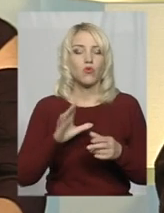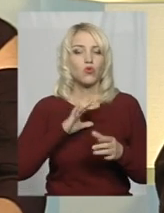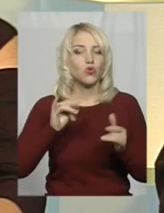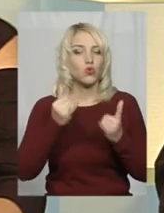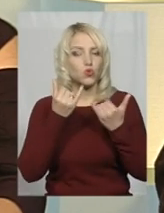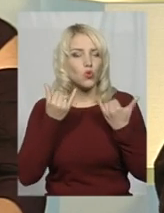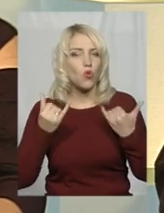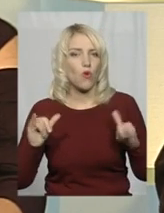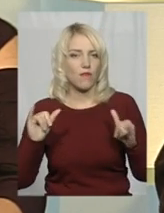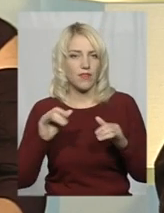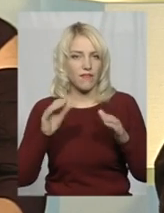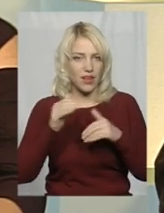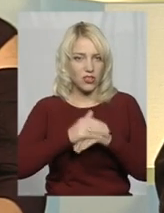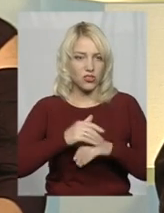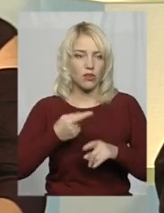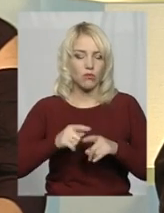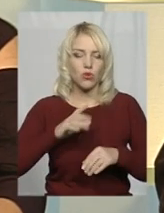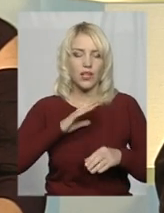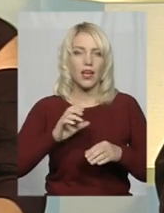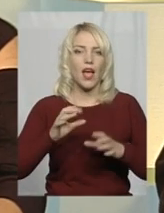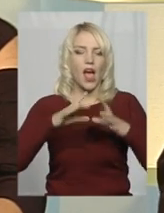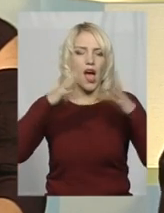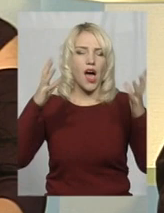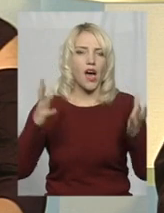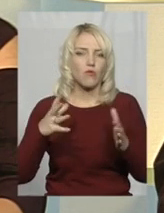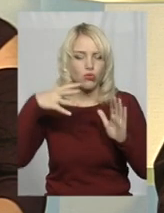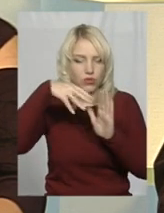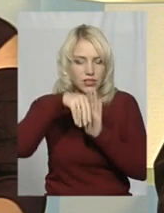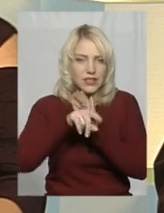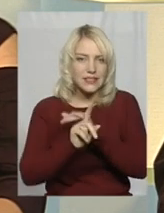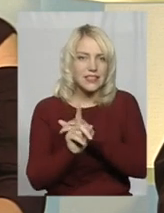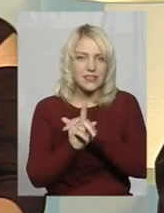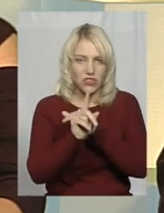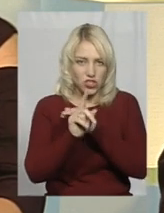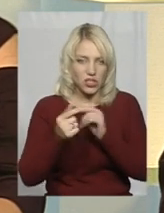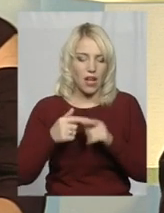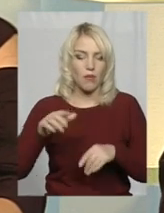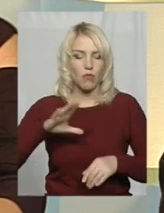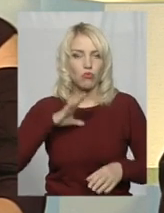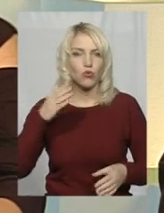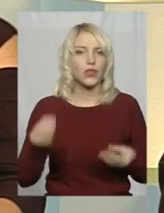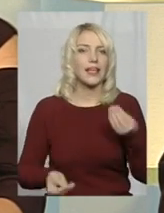Були гарбузи зі свічками. Були ігри. Були